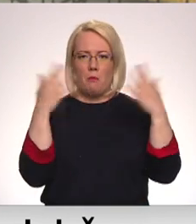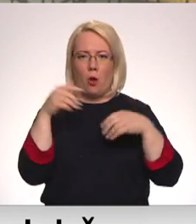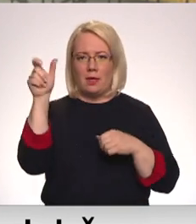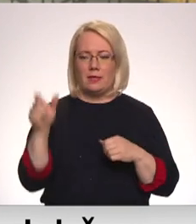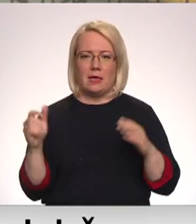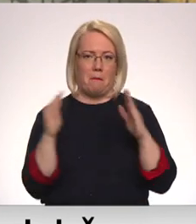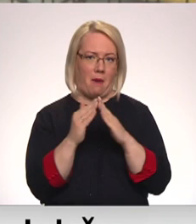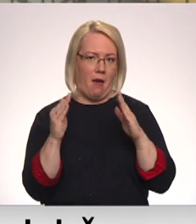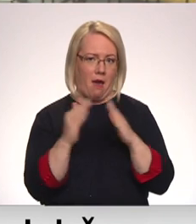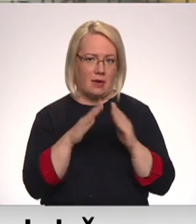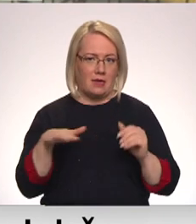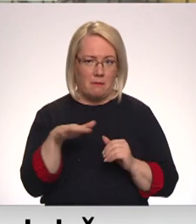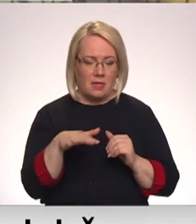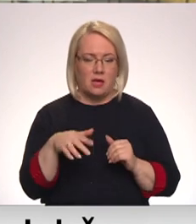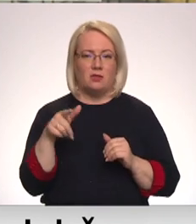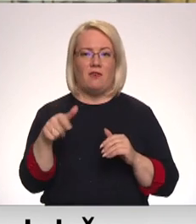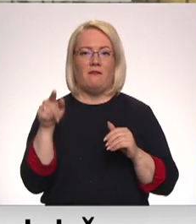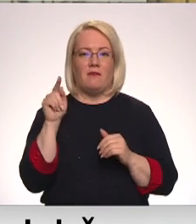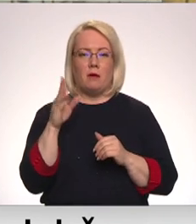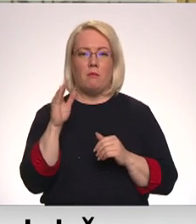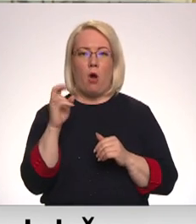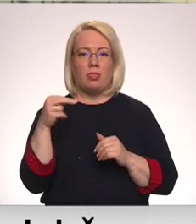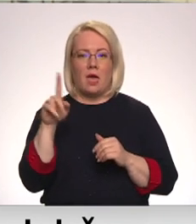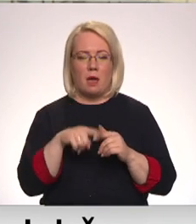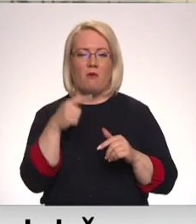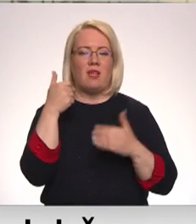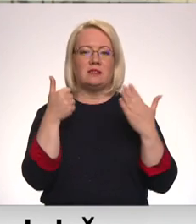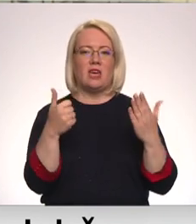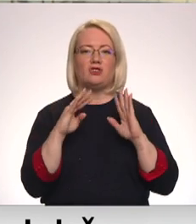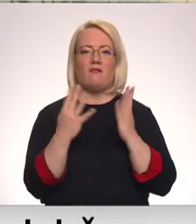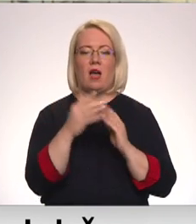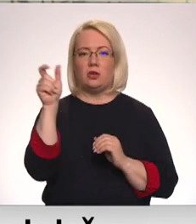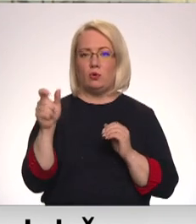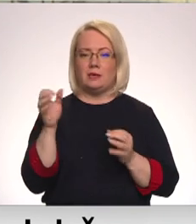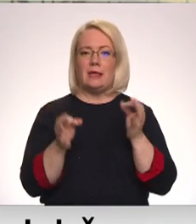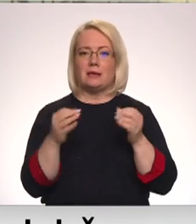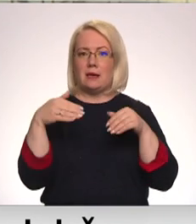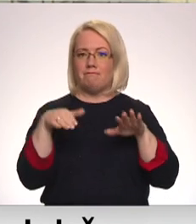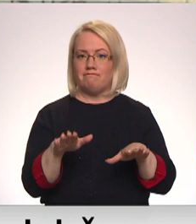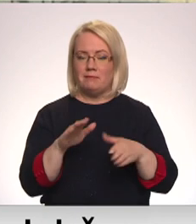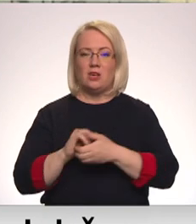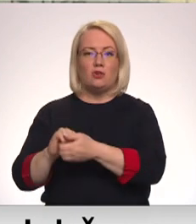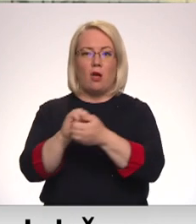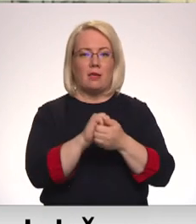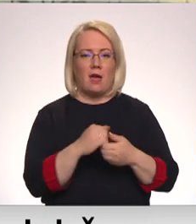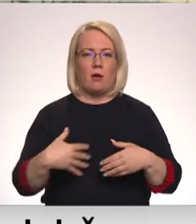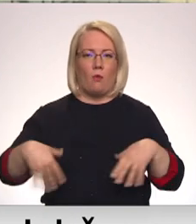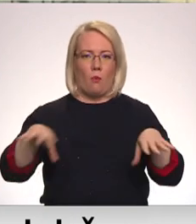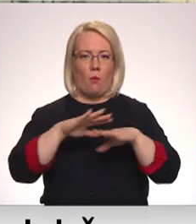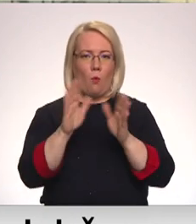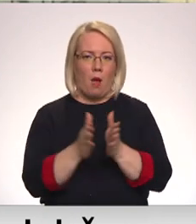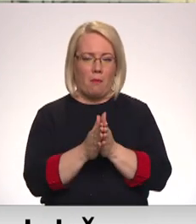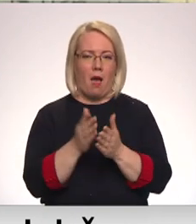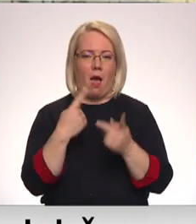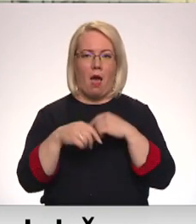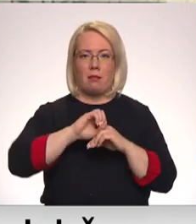Bondurā kopā ar vēl sešiem bijušajiem Latvijas Krajbankas valdes locekļiem ties ir piespriedusi solidāri atmaksāt 15